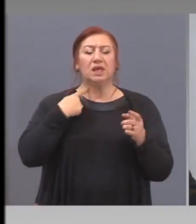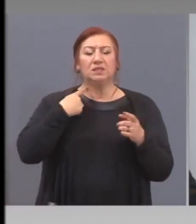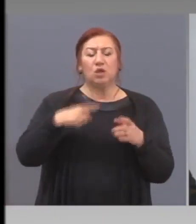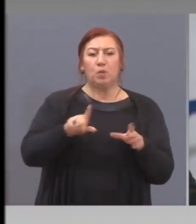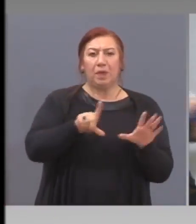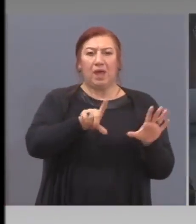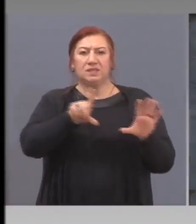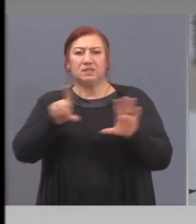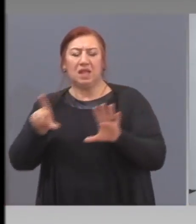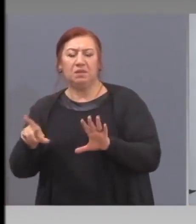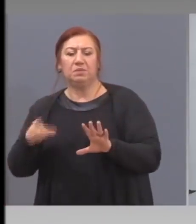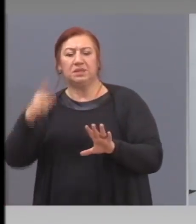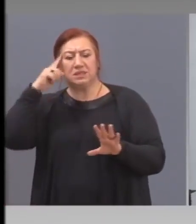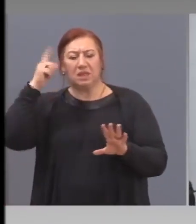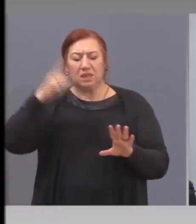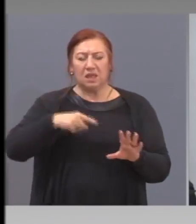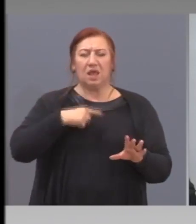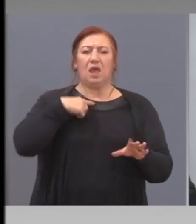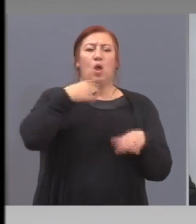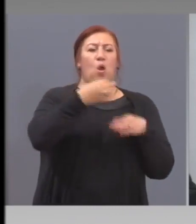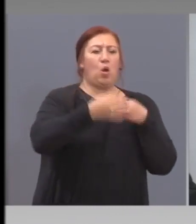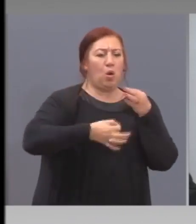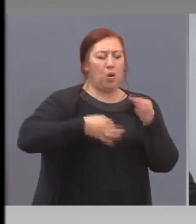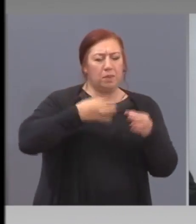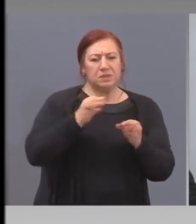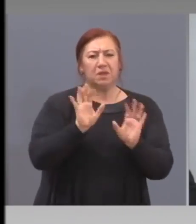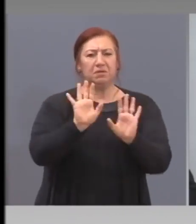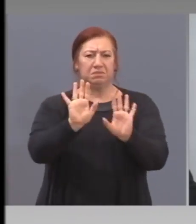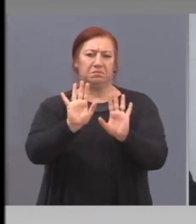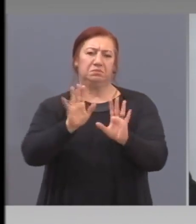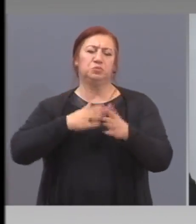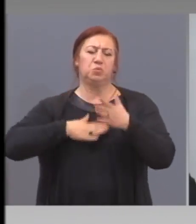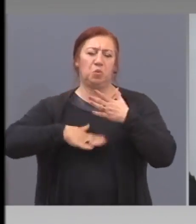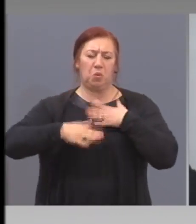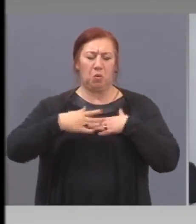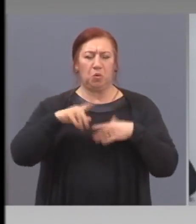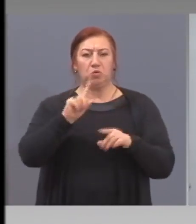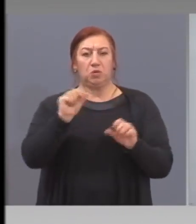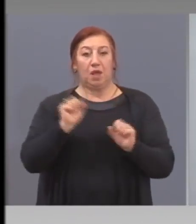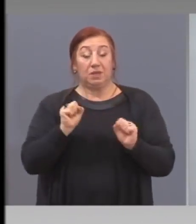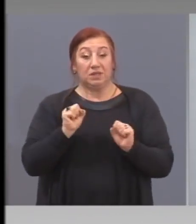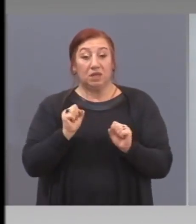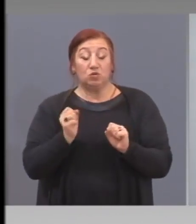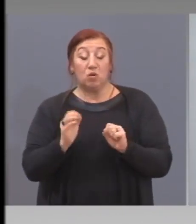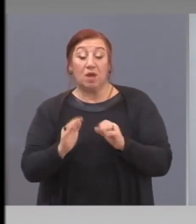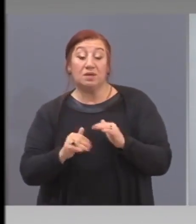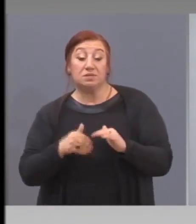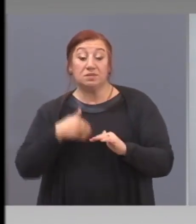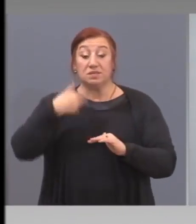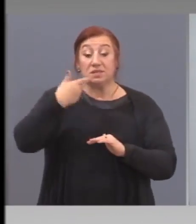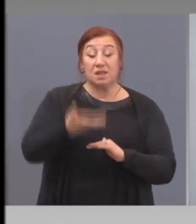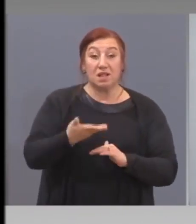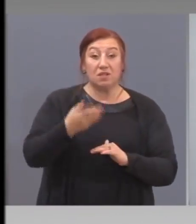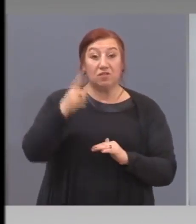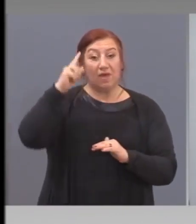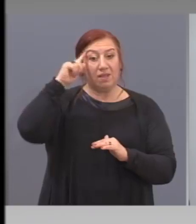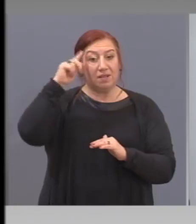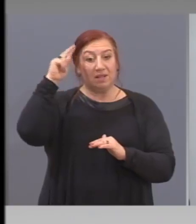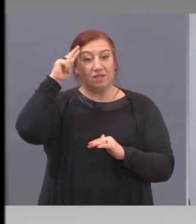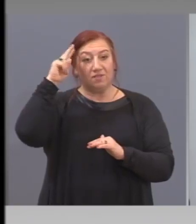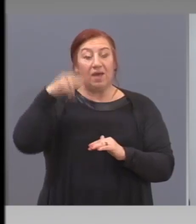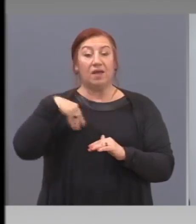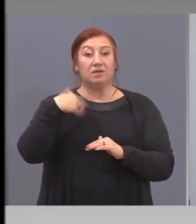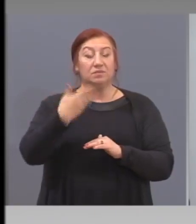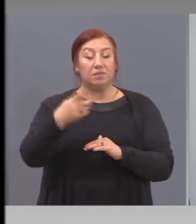да обясняват как няма страшно. И как в следващите дни, един-два дена,